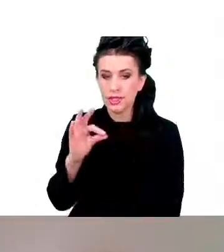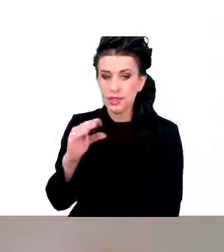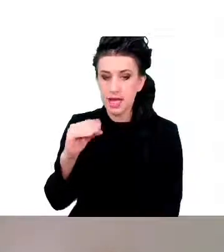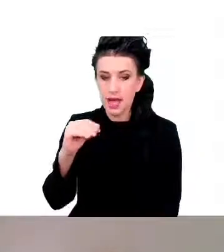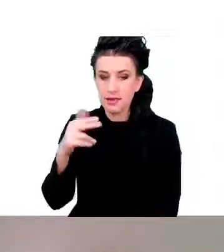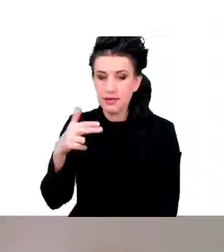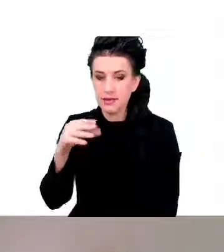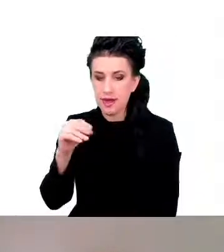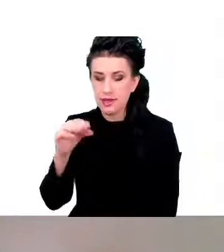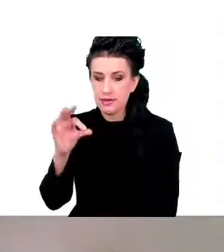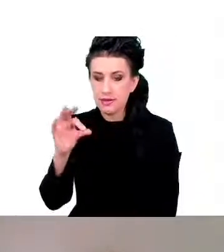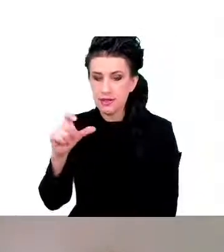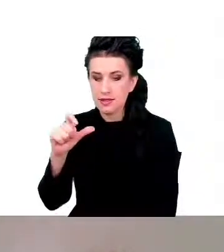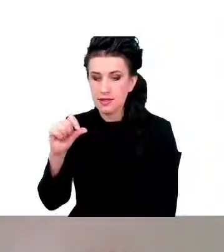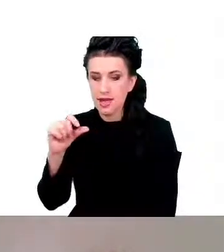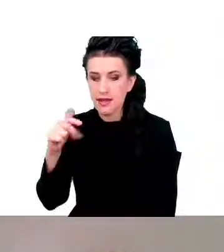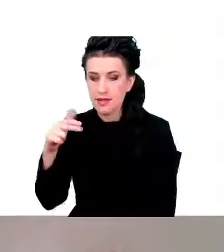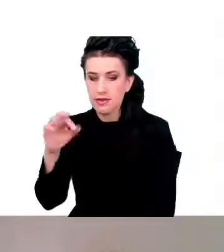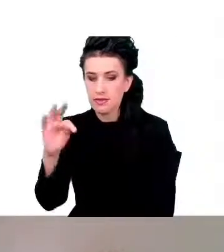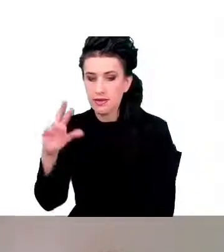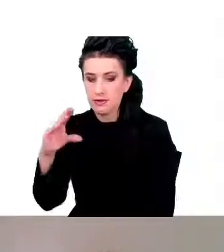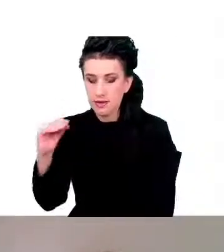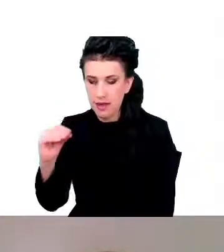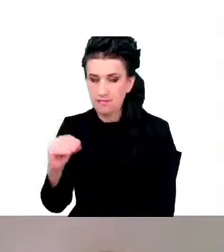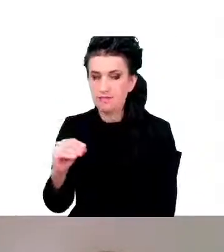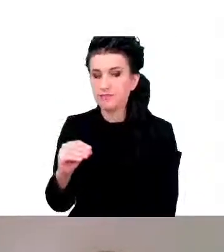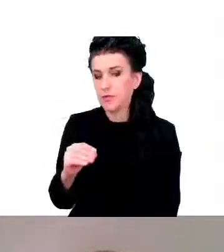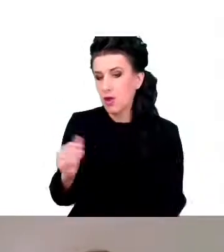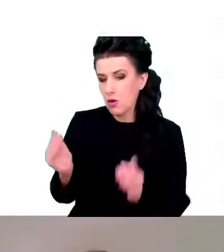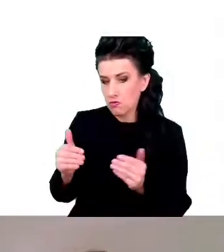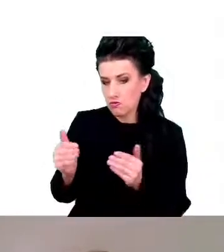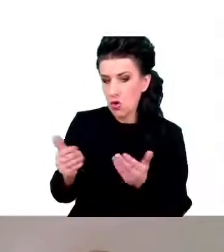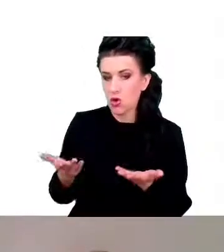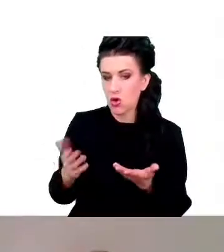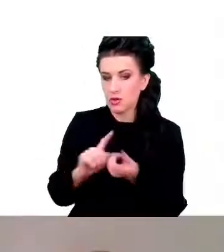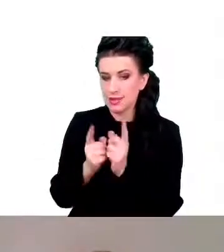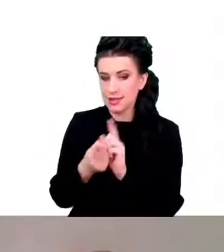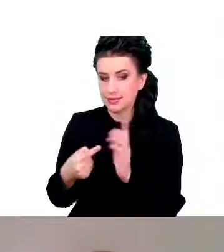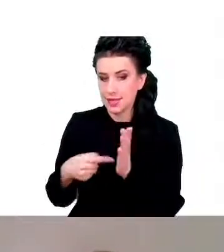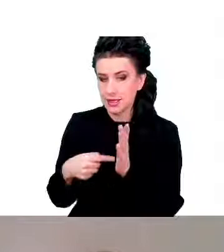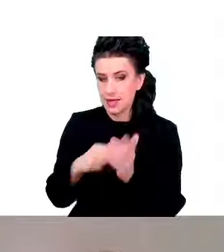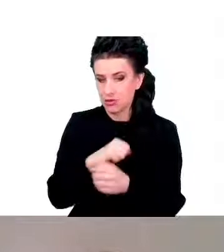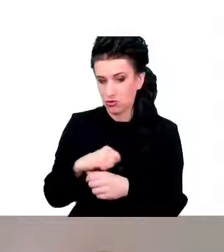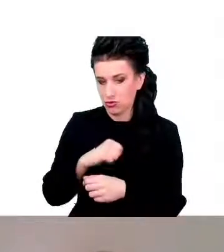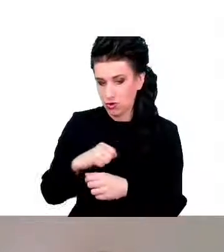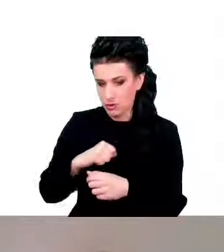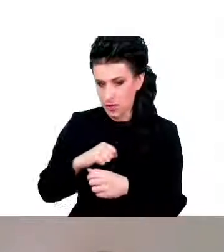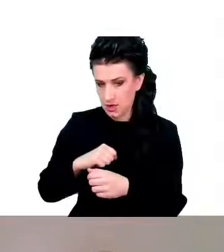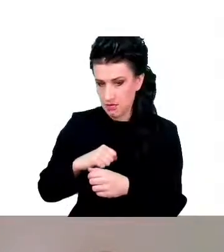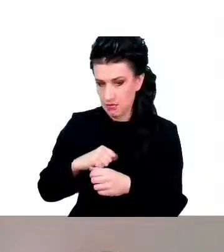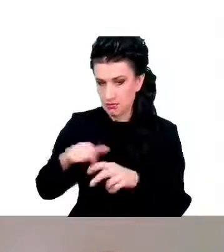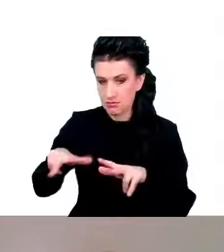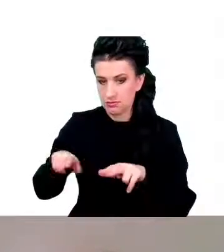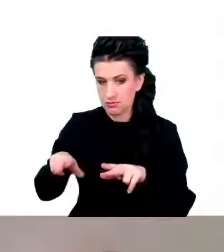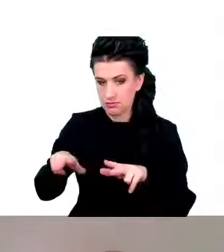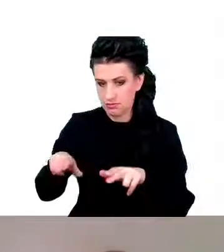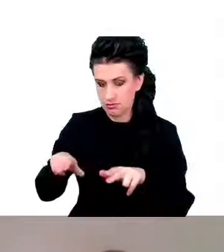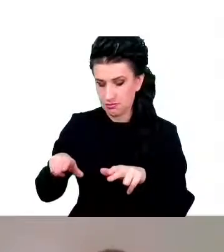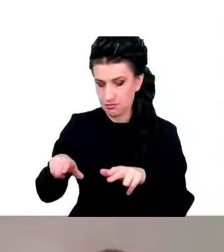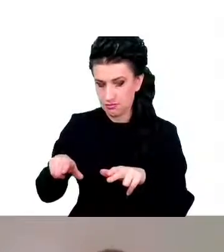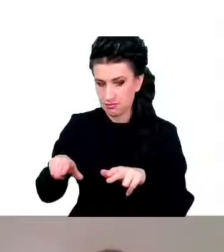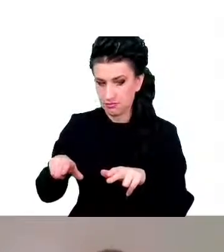mają potencjał do transformacji nowotworowej, czyli mogą zamienić się w